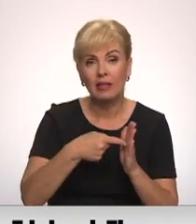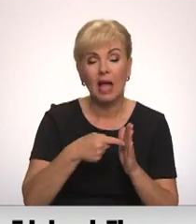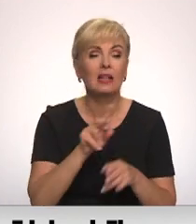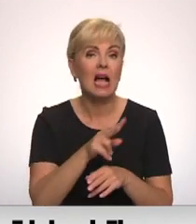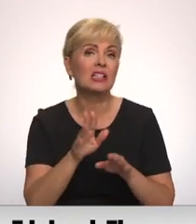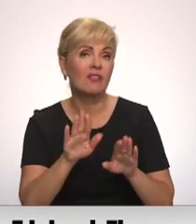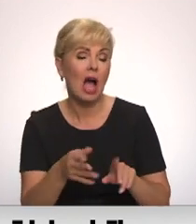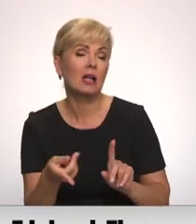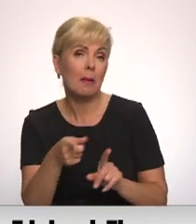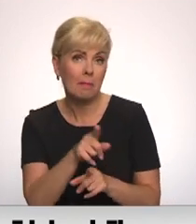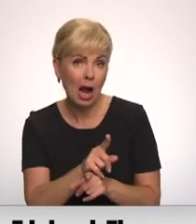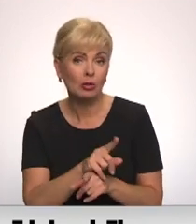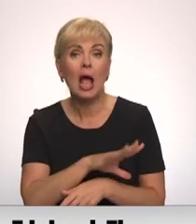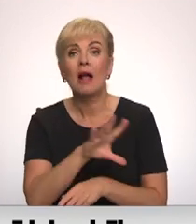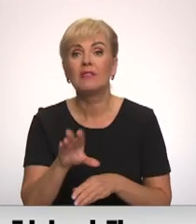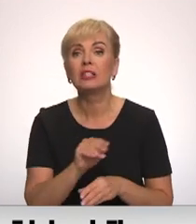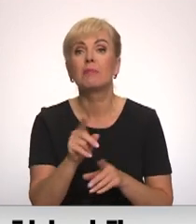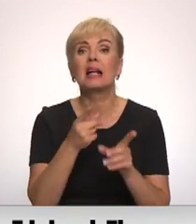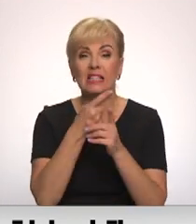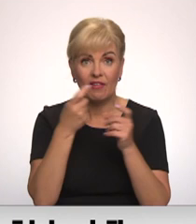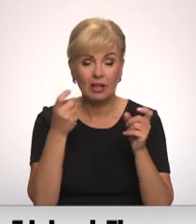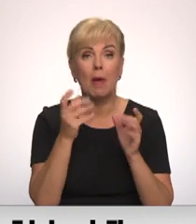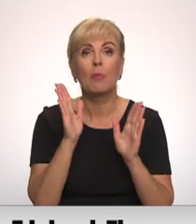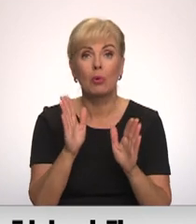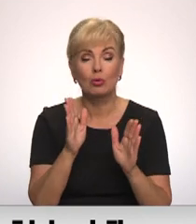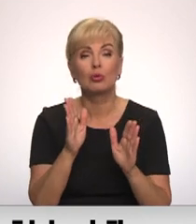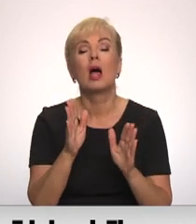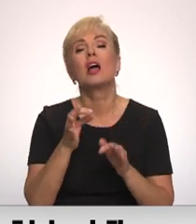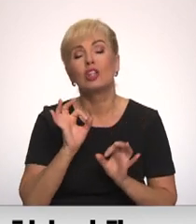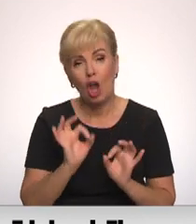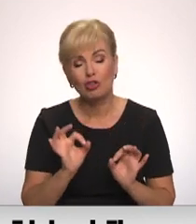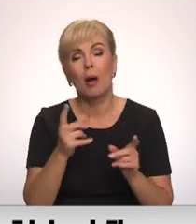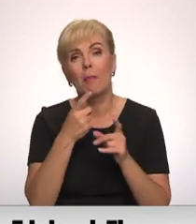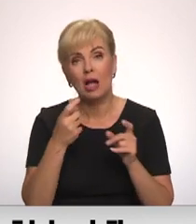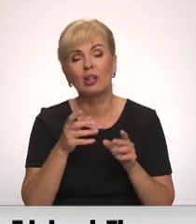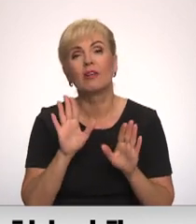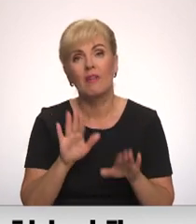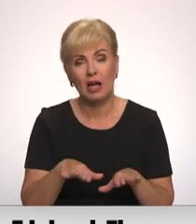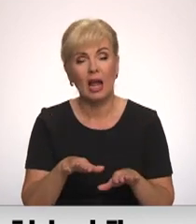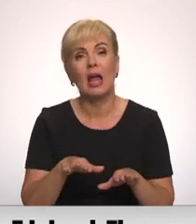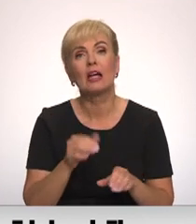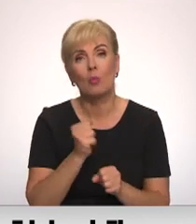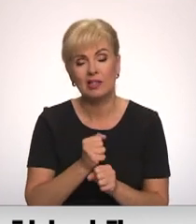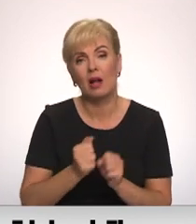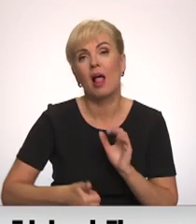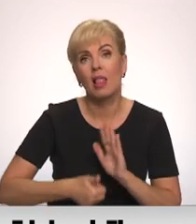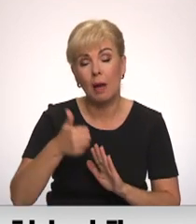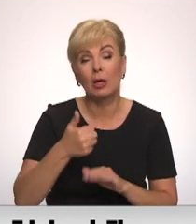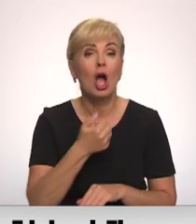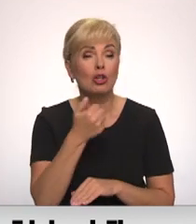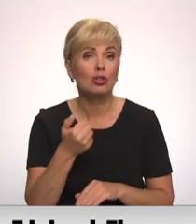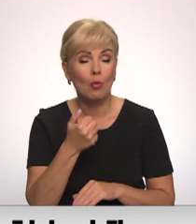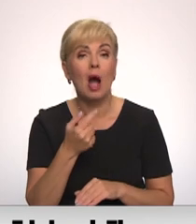mainīties. Bet vismaz informācija būs tur atzīstu, varējās nostrādāt labāk. Par šogad